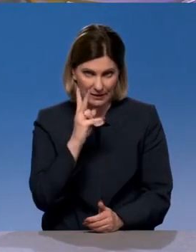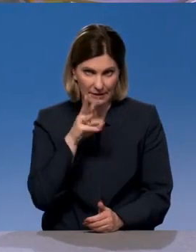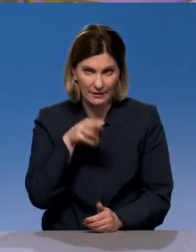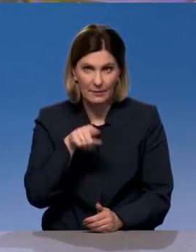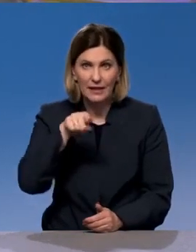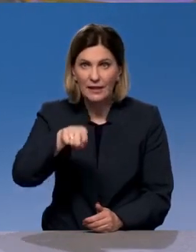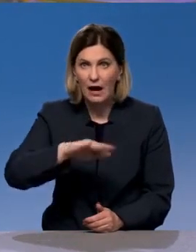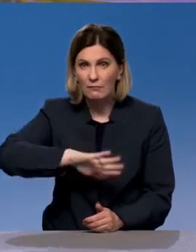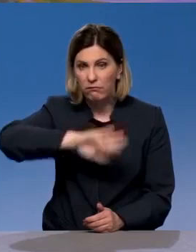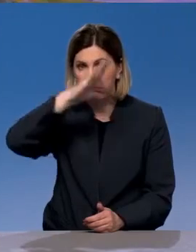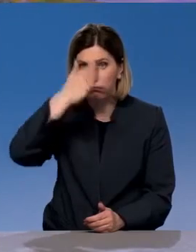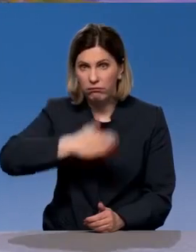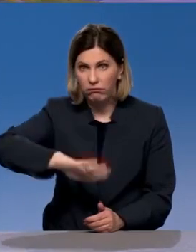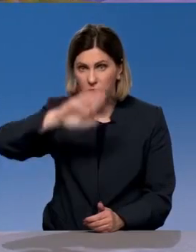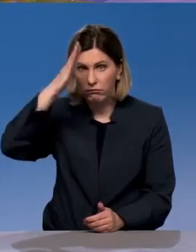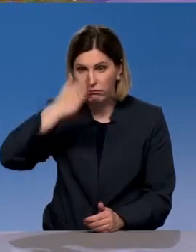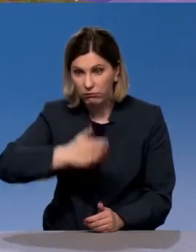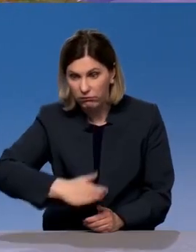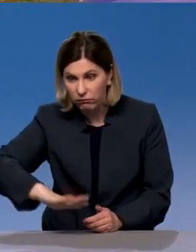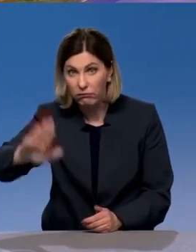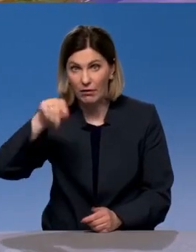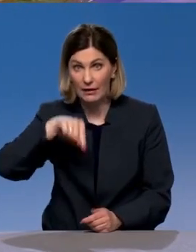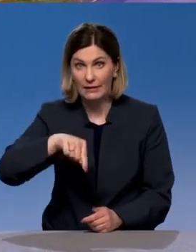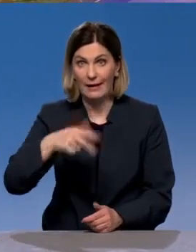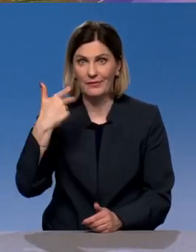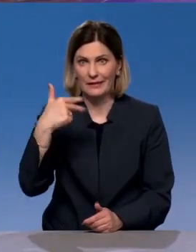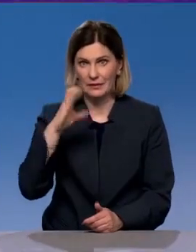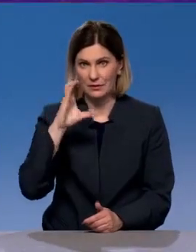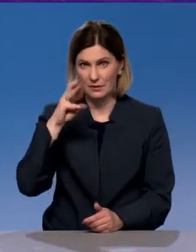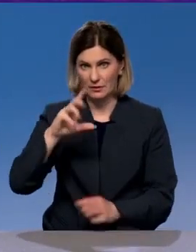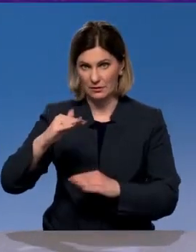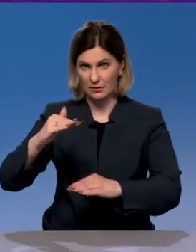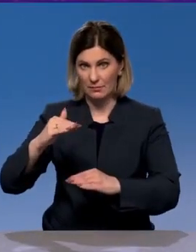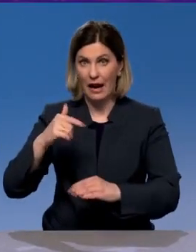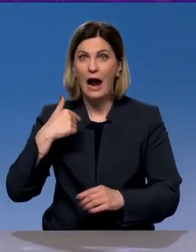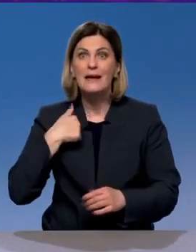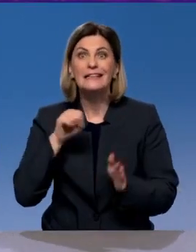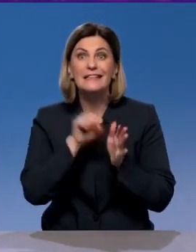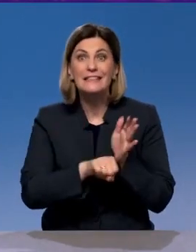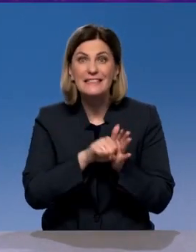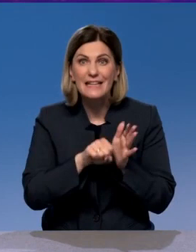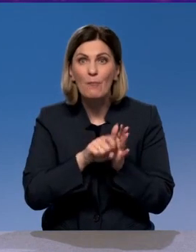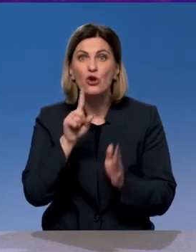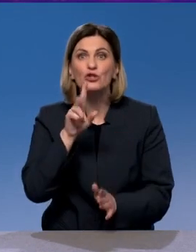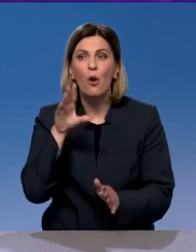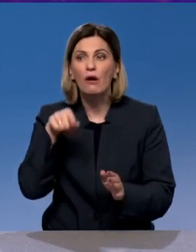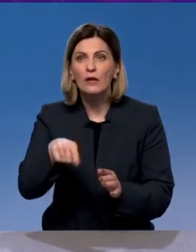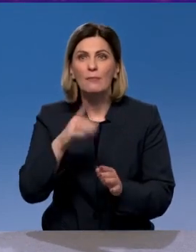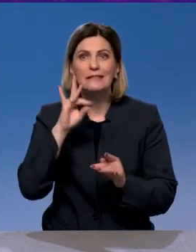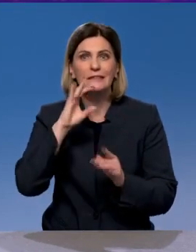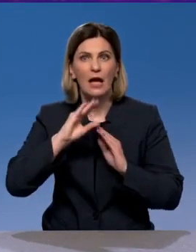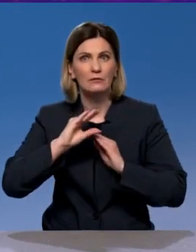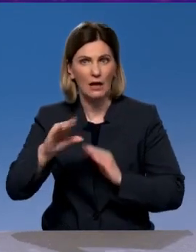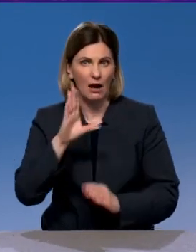достигают глубиной до 30 сантиметров. Зимой спасаемся тем, что забьет льдом, снегом. едем.